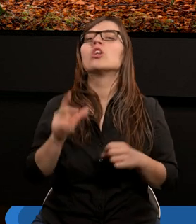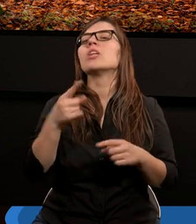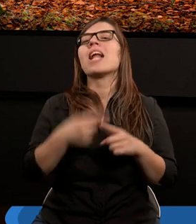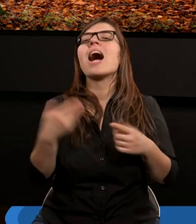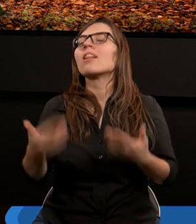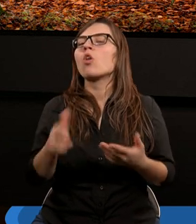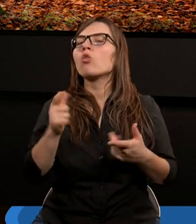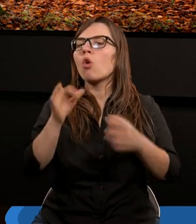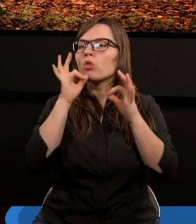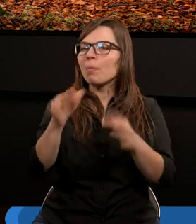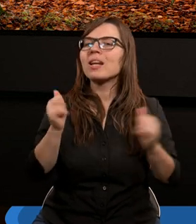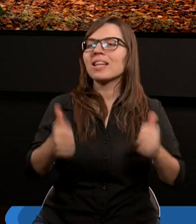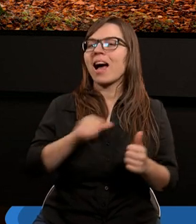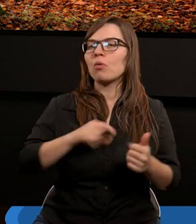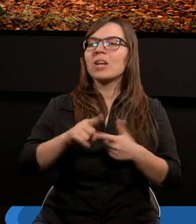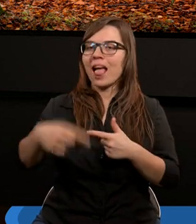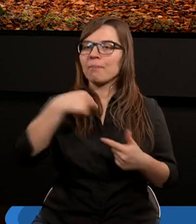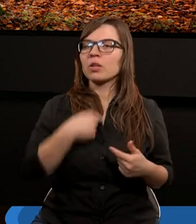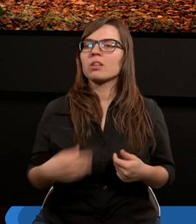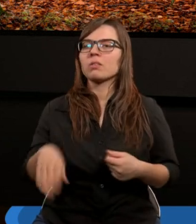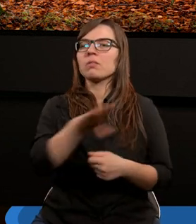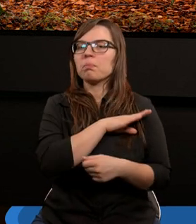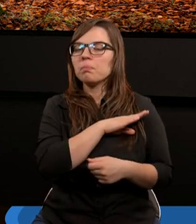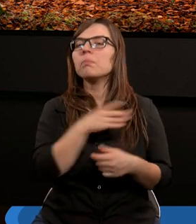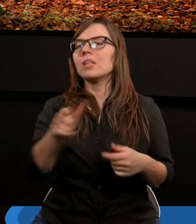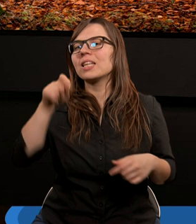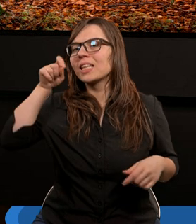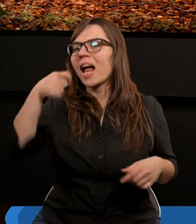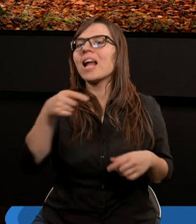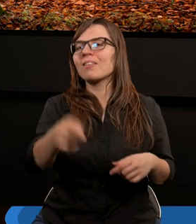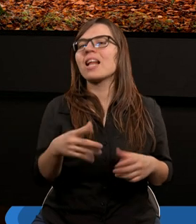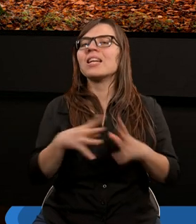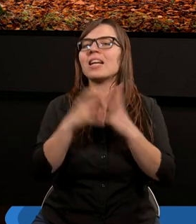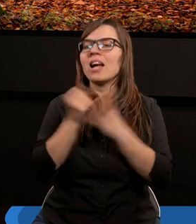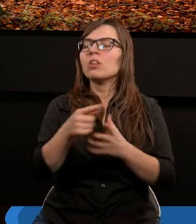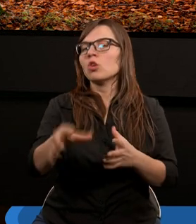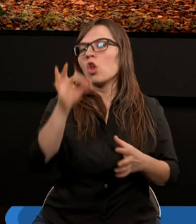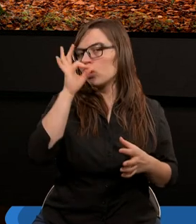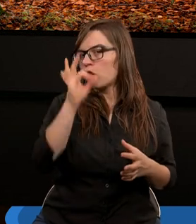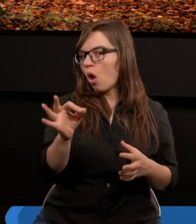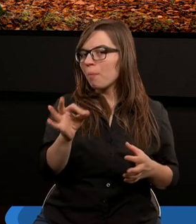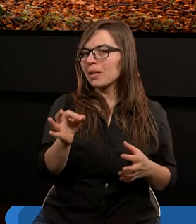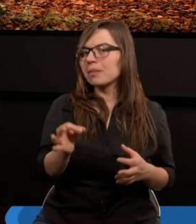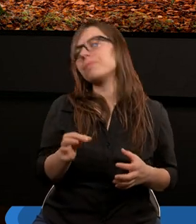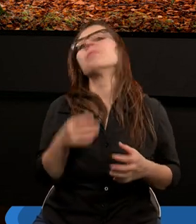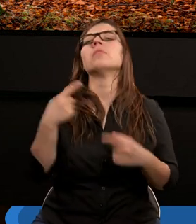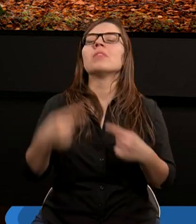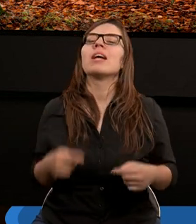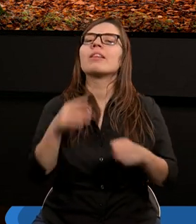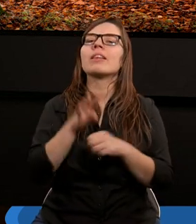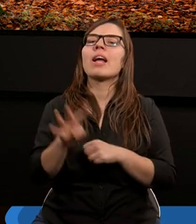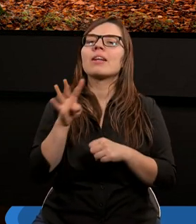Czy zatem to, co dobre stało się dla mnie śmiercią? A więc nazywa znów ten zakon, że to jest dobry. Wiersz